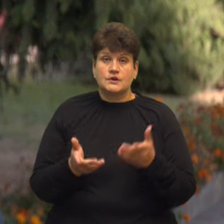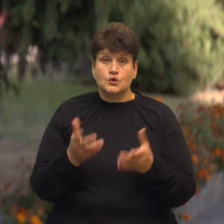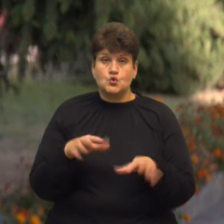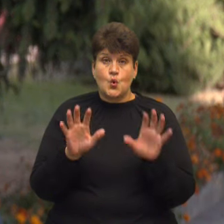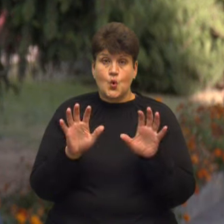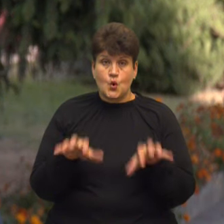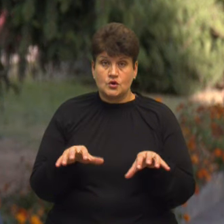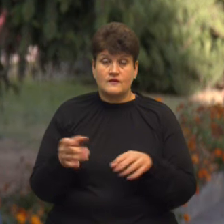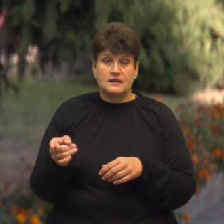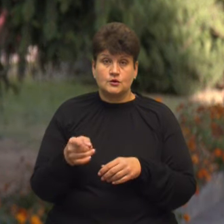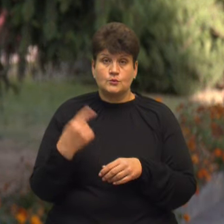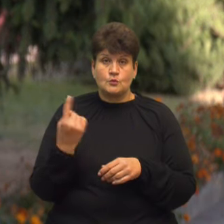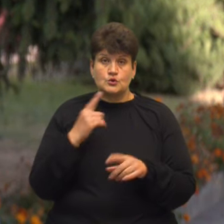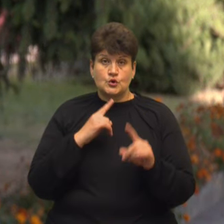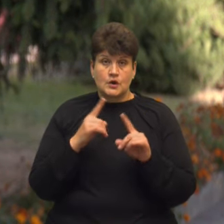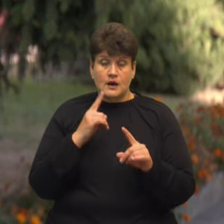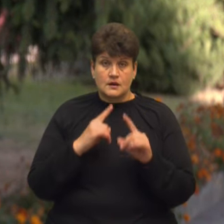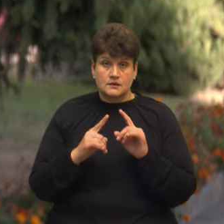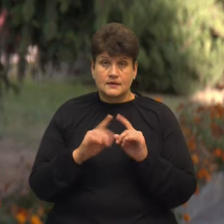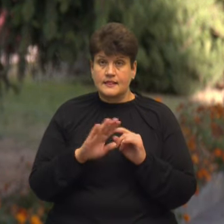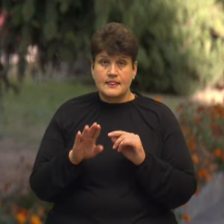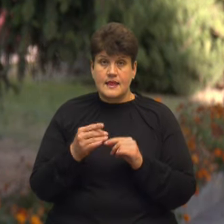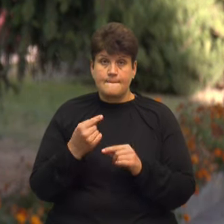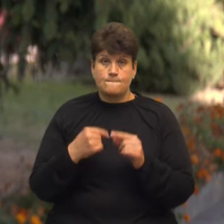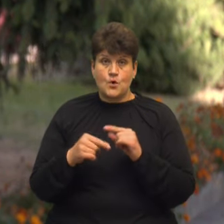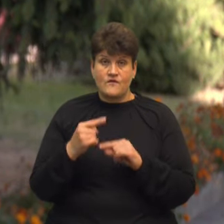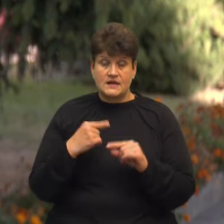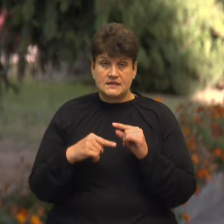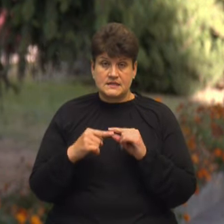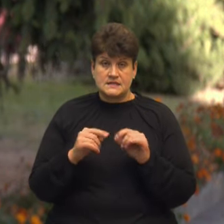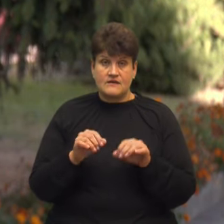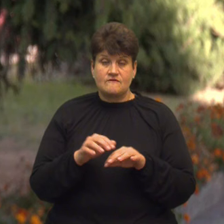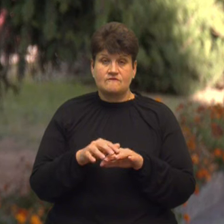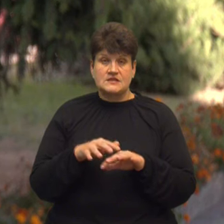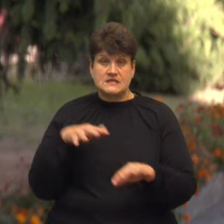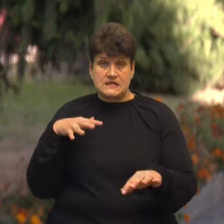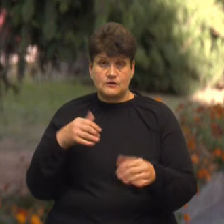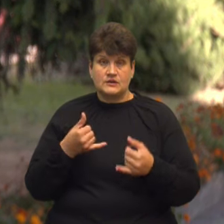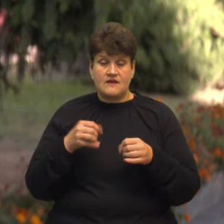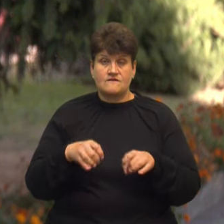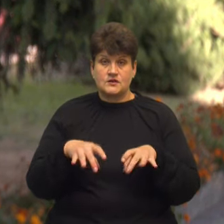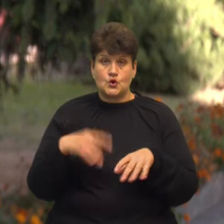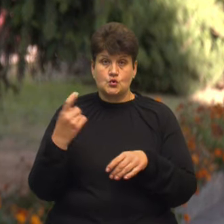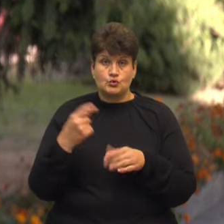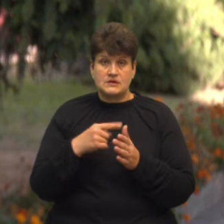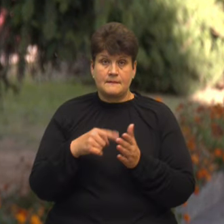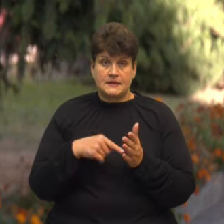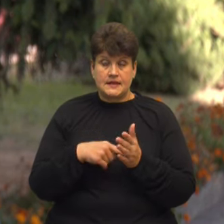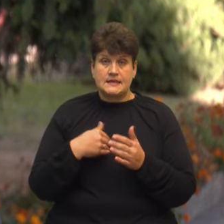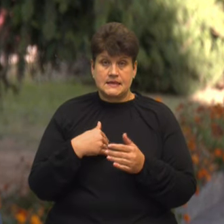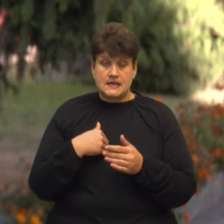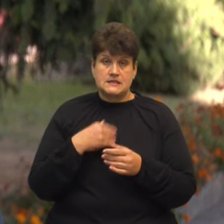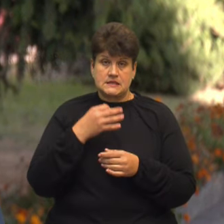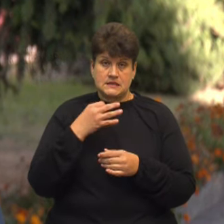Тернопільської обласної ради не повернеться в сесійну залу для вирішення господарських питань Я з трибуни